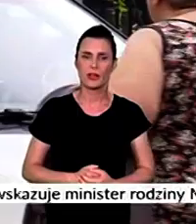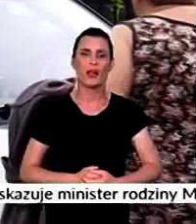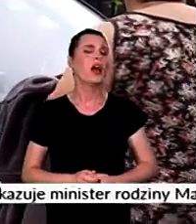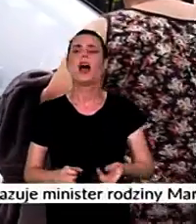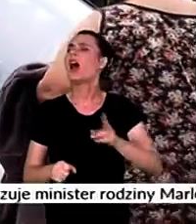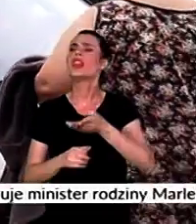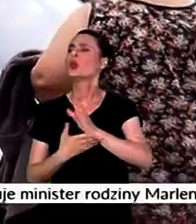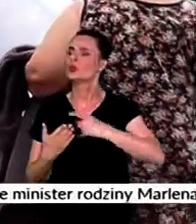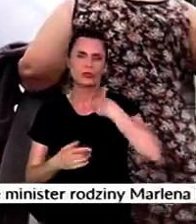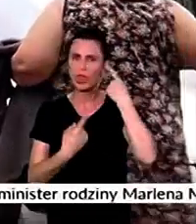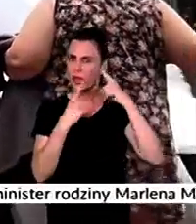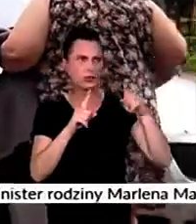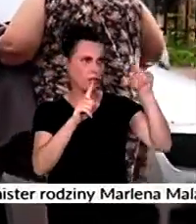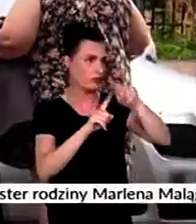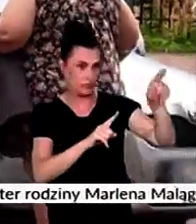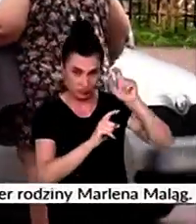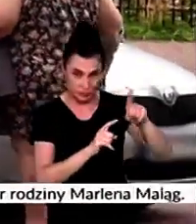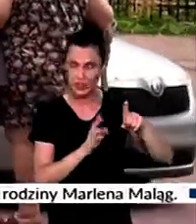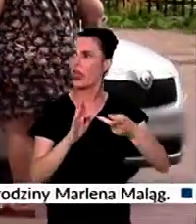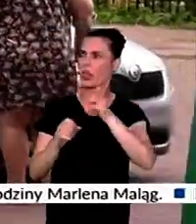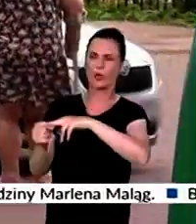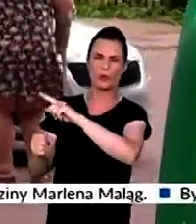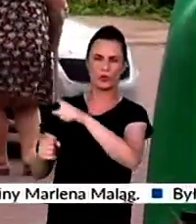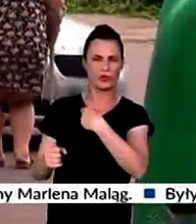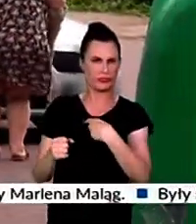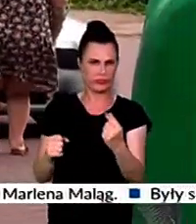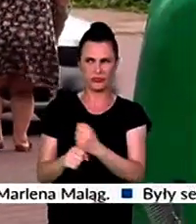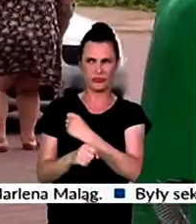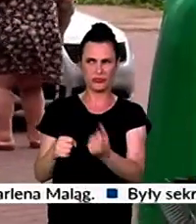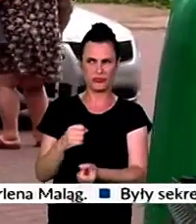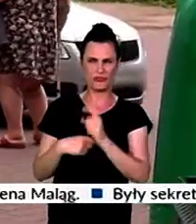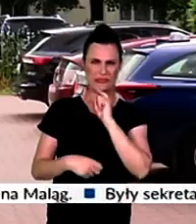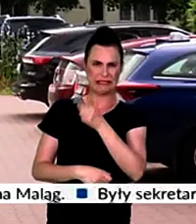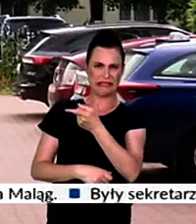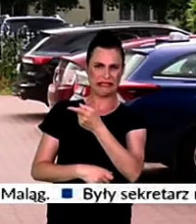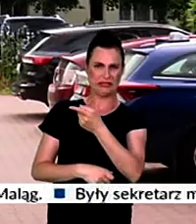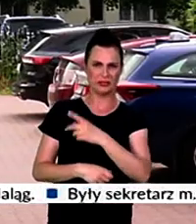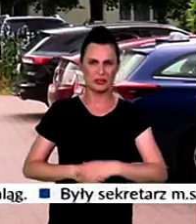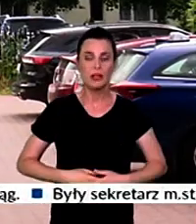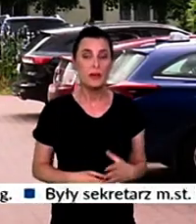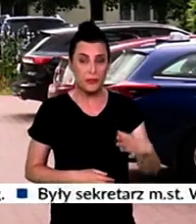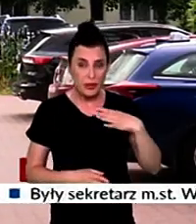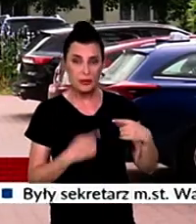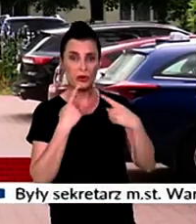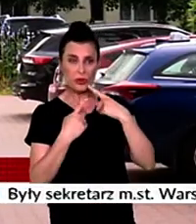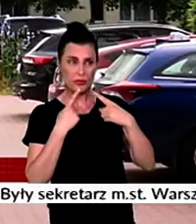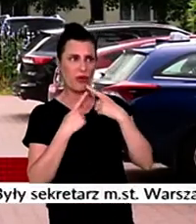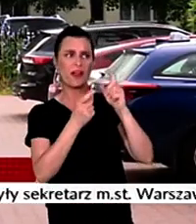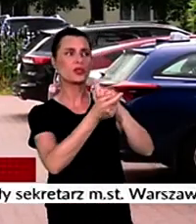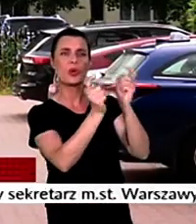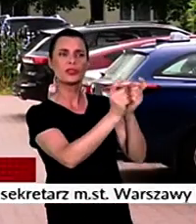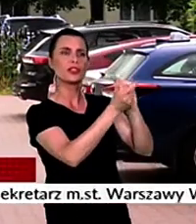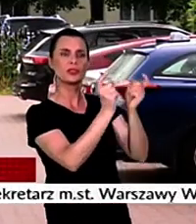nawet nie zauważyła. Inni mają co do jego ustawienia poważne wątpliwości. Po rozmowach między sąsiadami